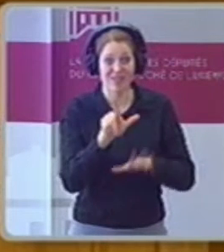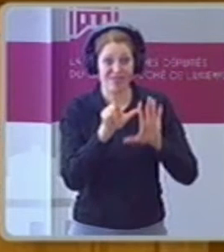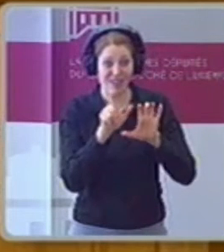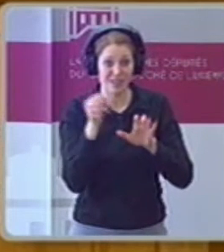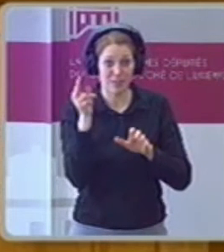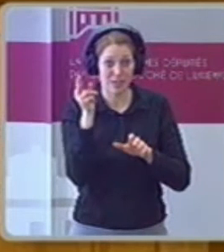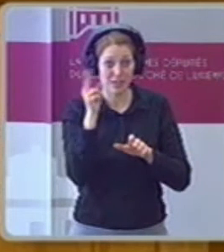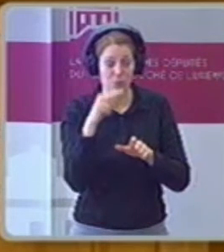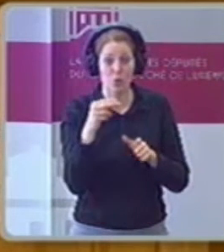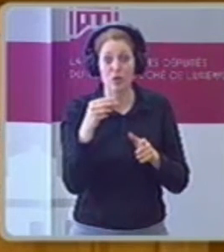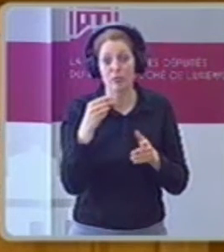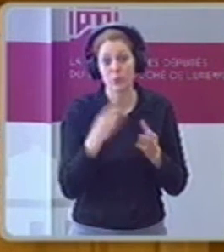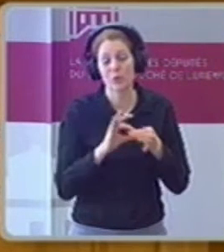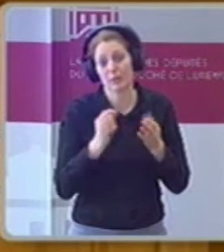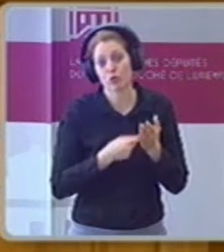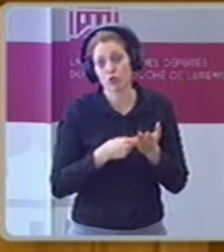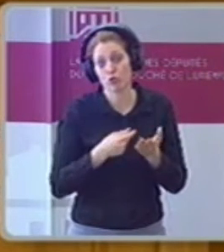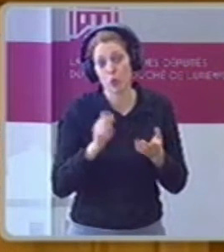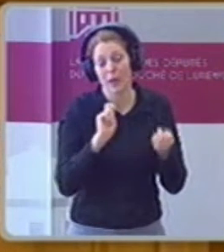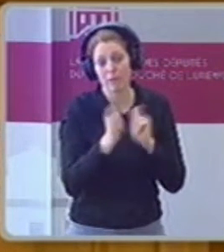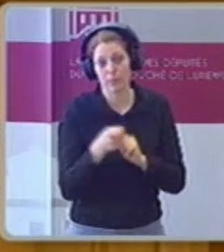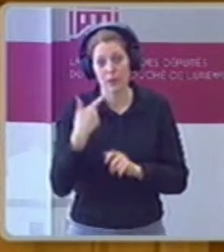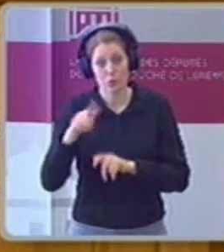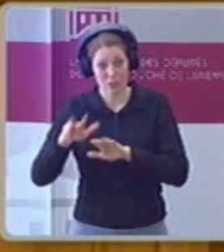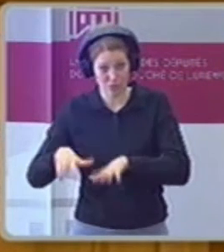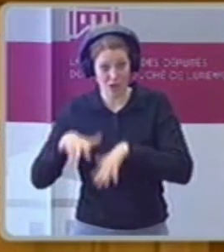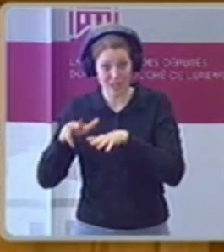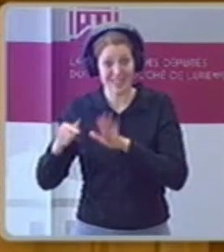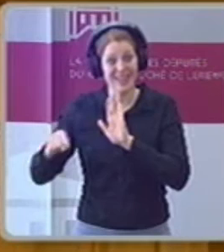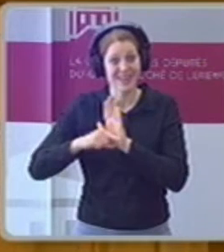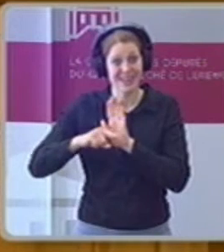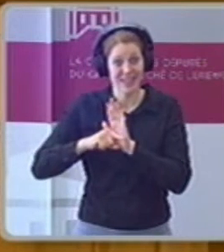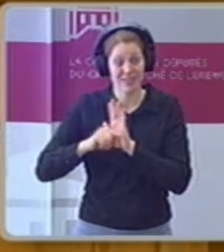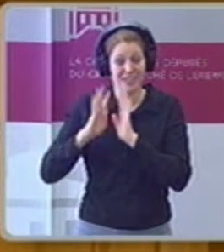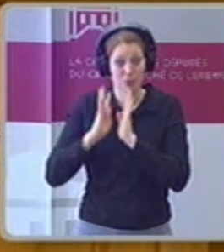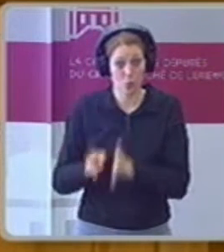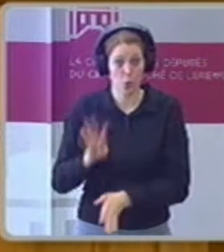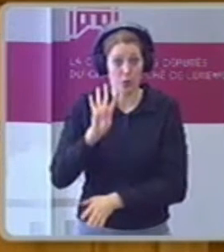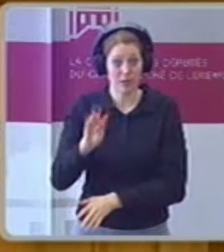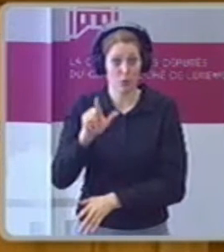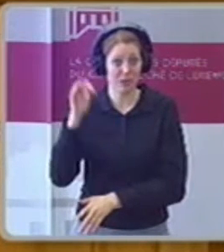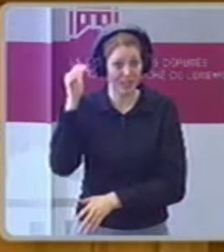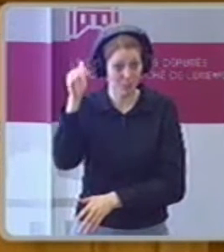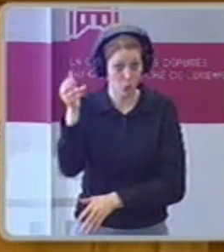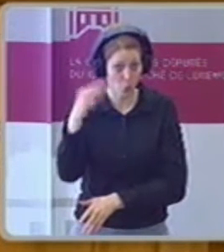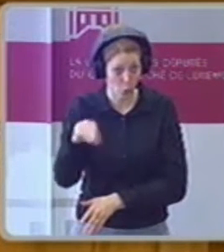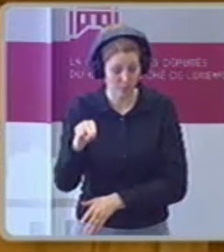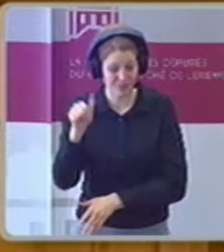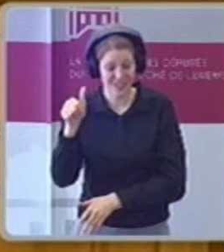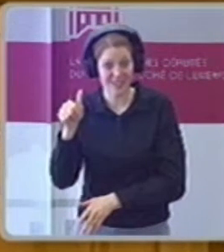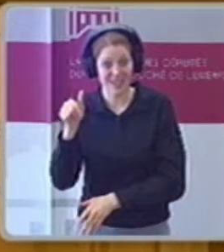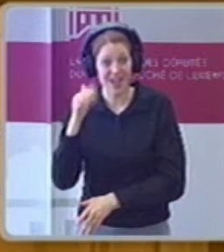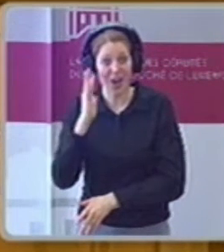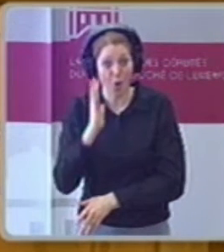924 Millionen, und davon sind 500 Millionen, die die Steuerreform kostet. 2019